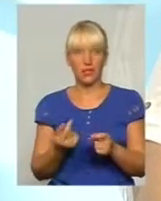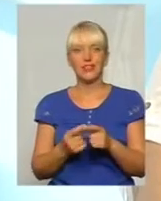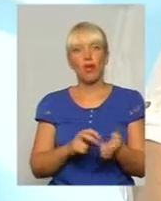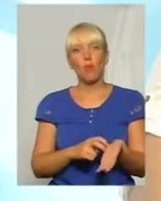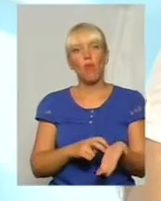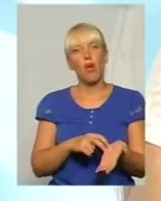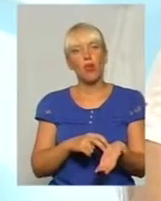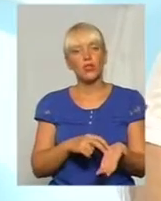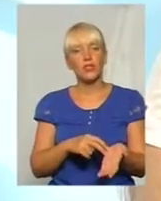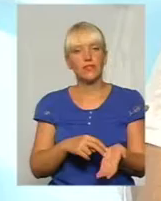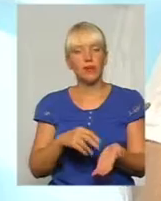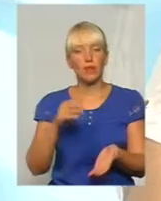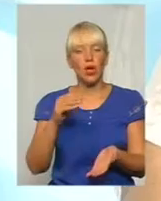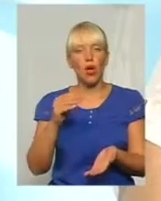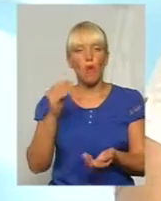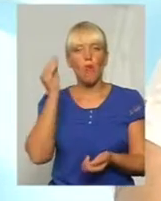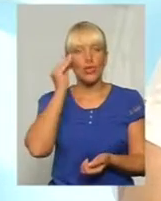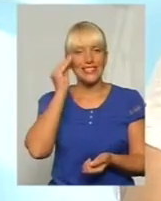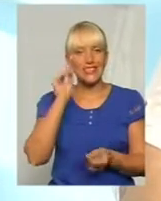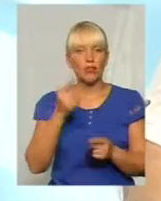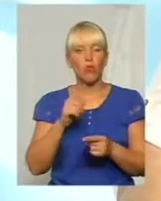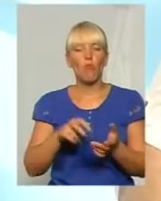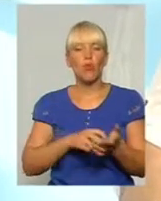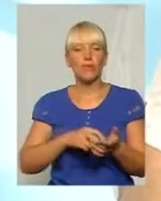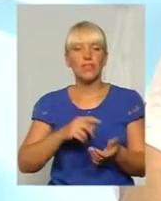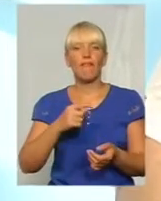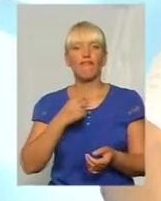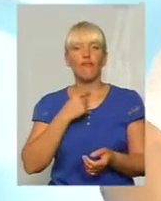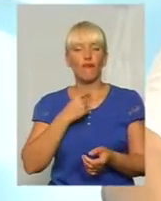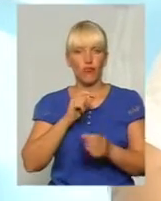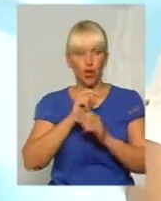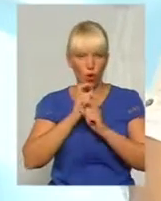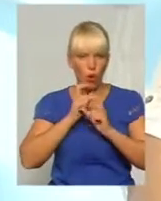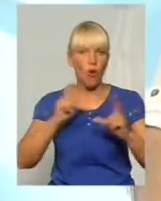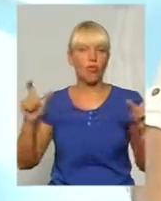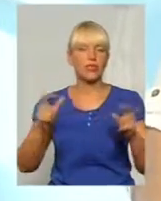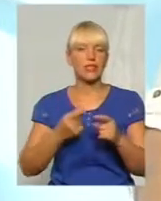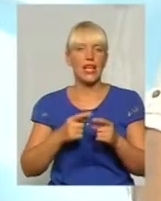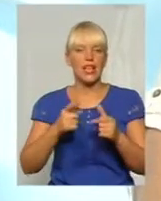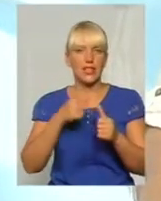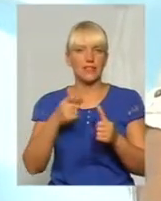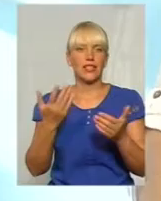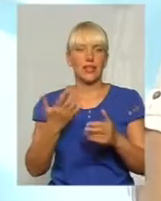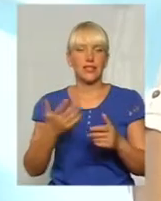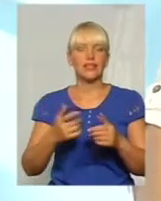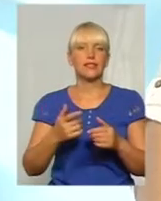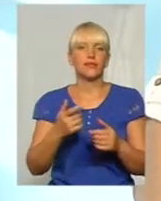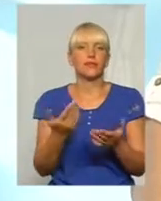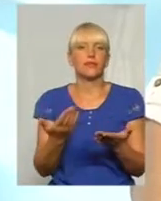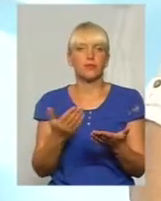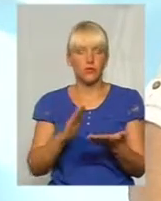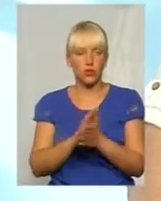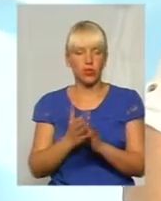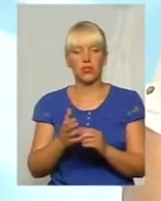позиція. Це боєгузлова позиція, тому що ми боїмося вголос називати речі якимись іменами. Так слідство ведеться. І, до речі,